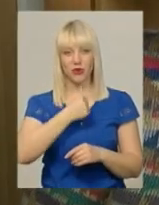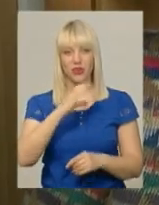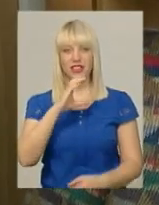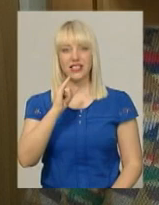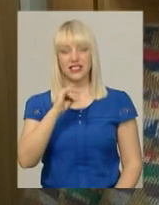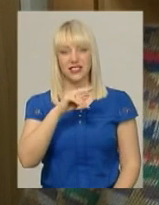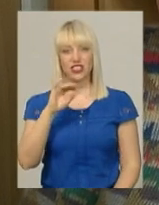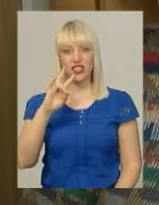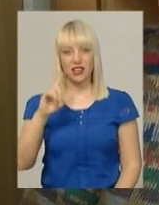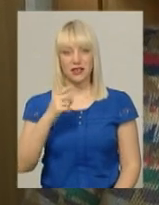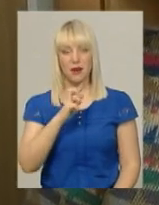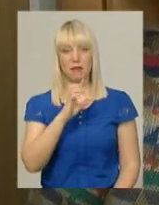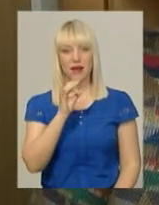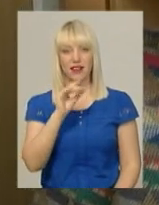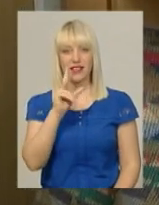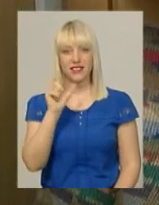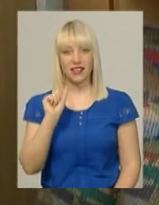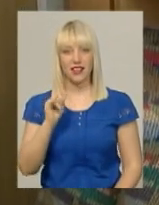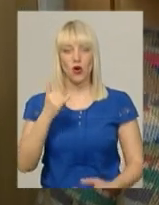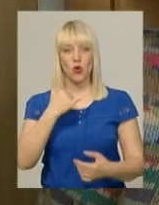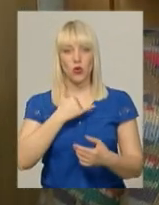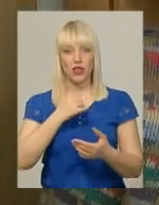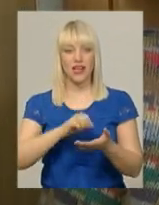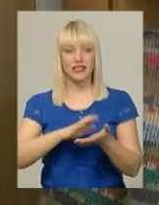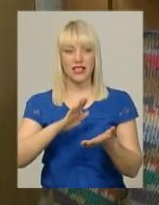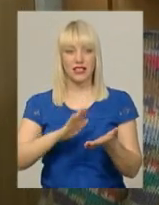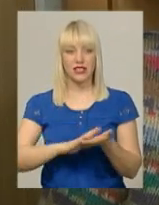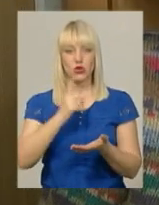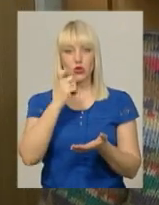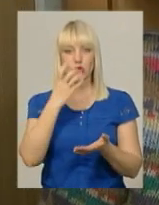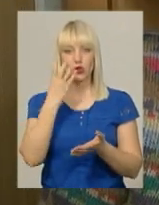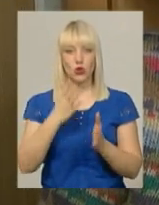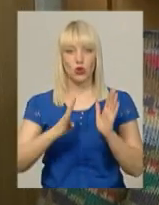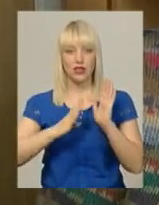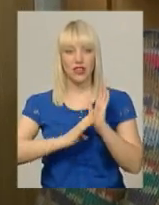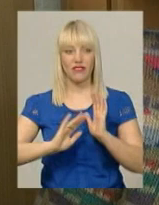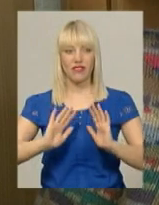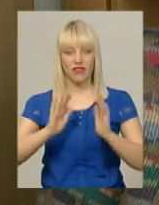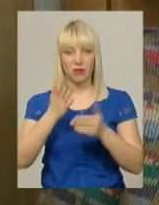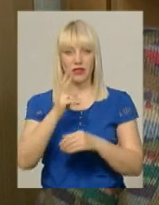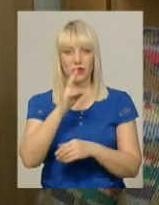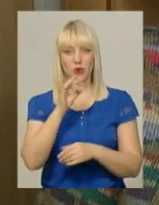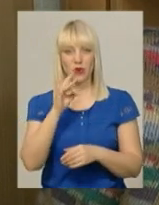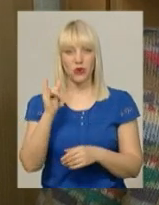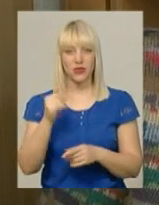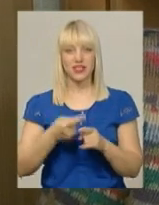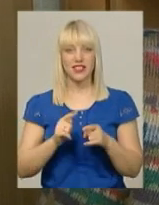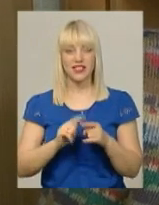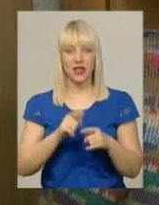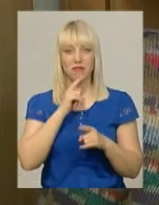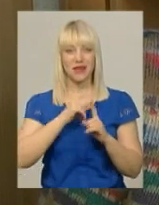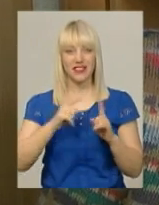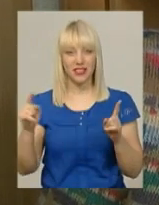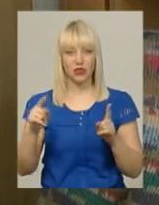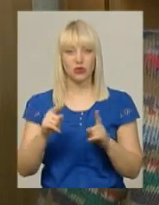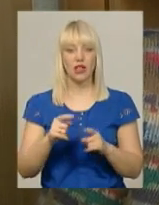-березень, в нас зареєстровано 149 випадків кору. За цей же період минулого року